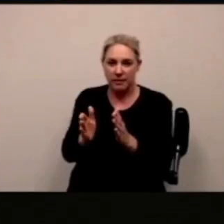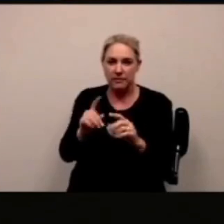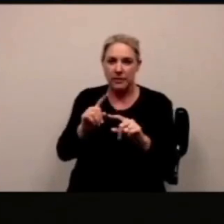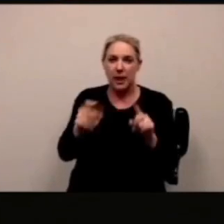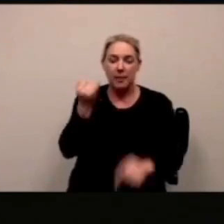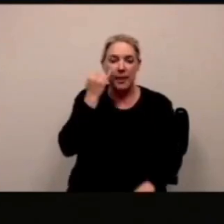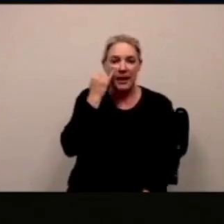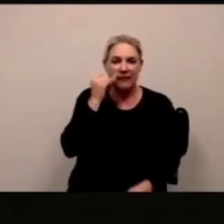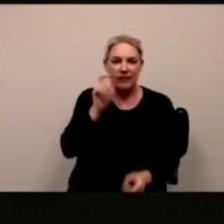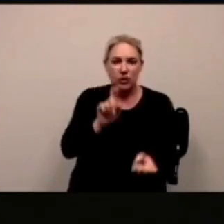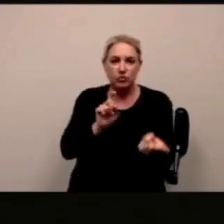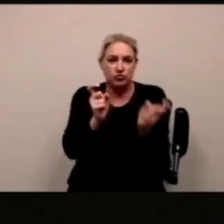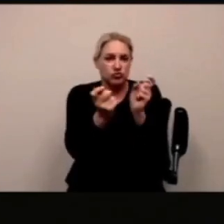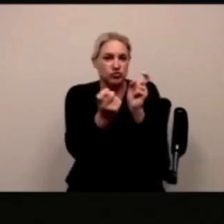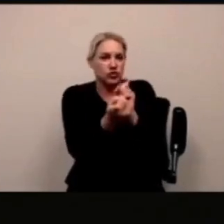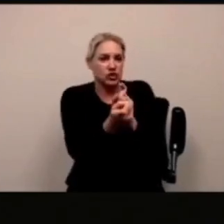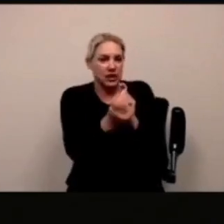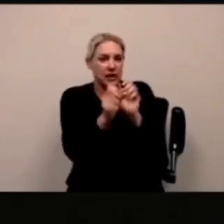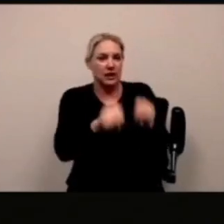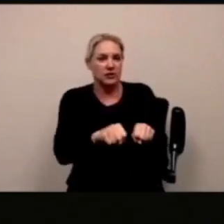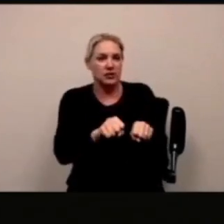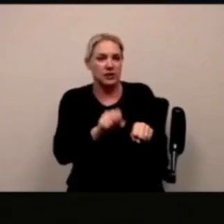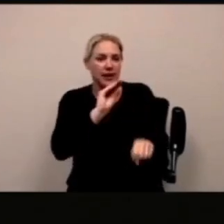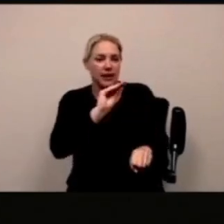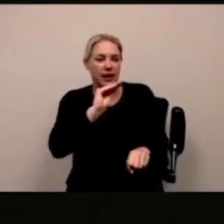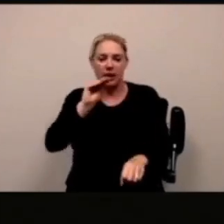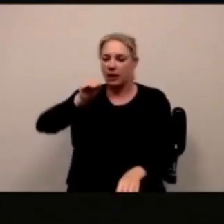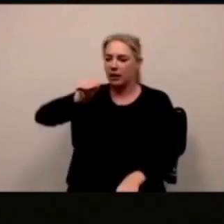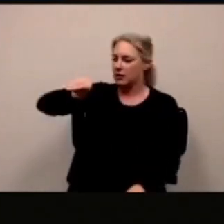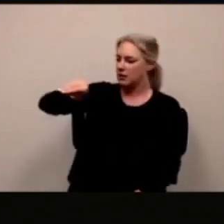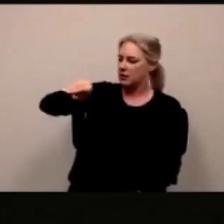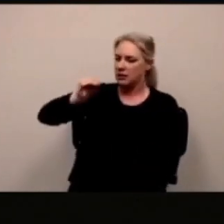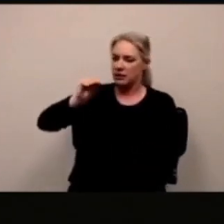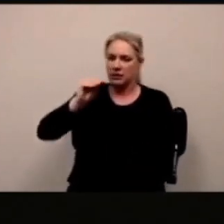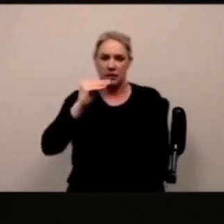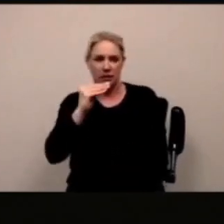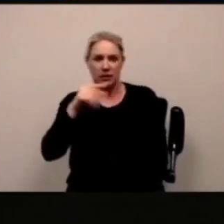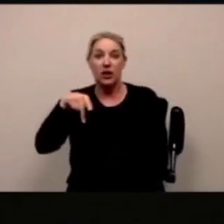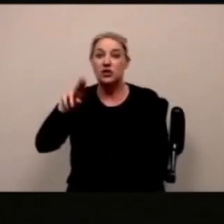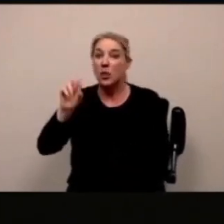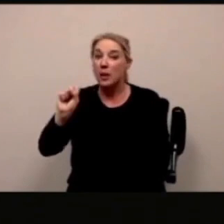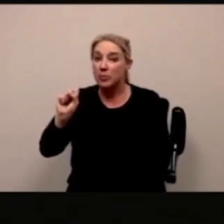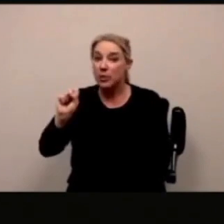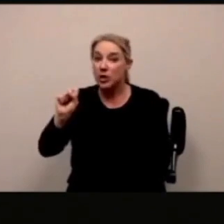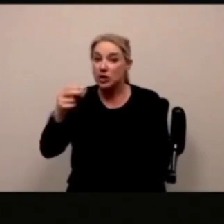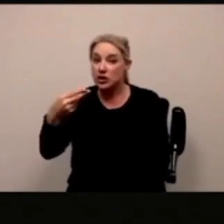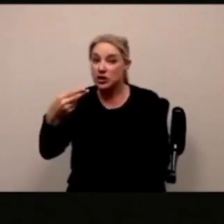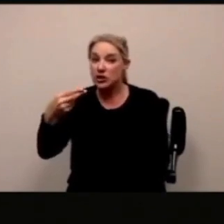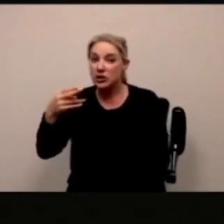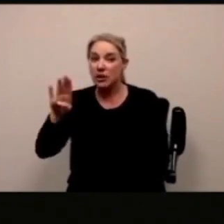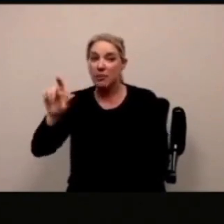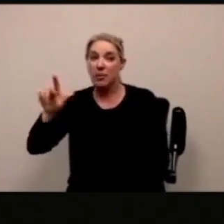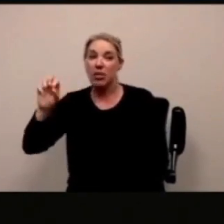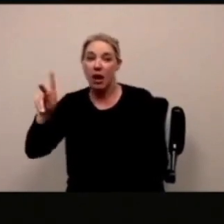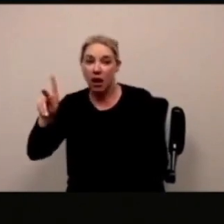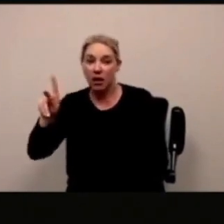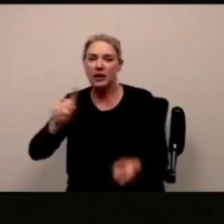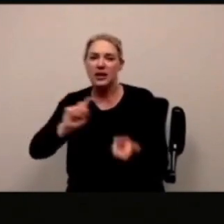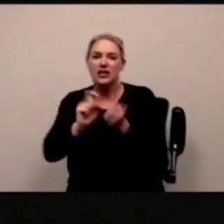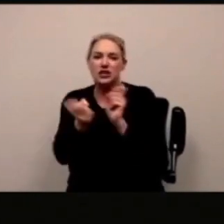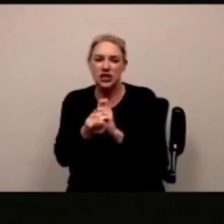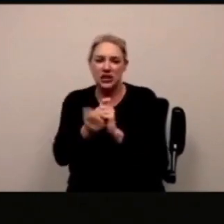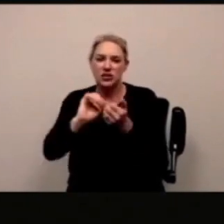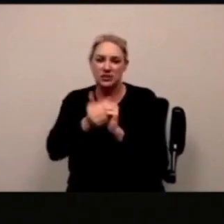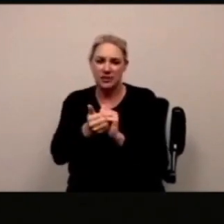direzione cioè sempre si stabilisce che per la destra se tu lo capovolgi lo giri cade in